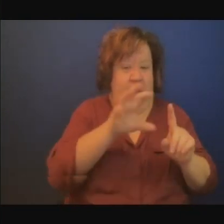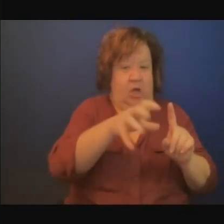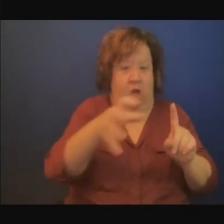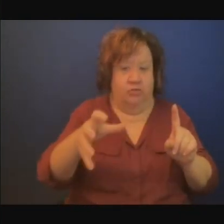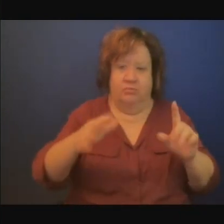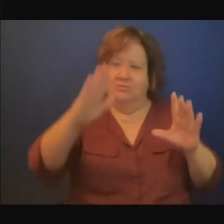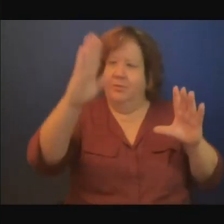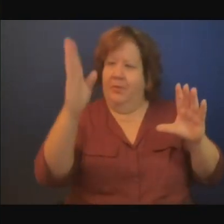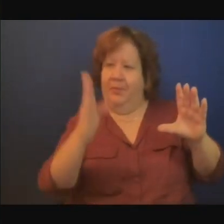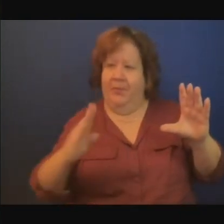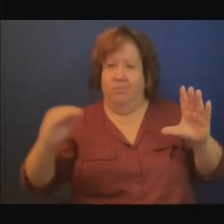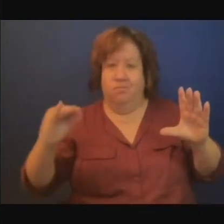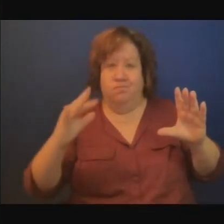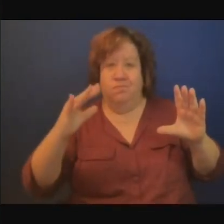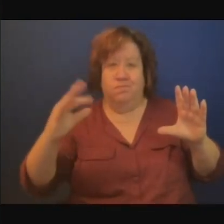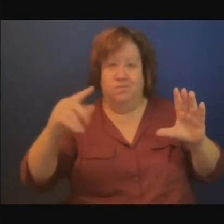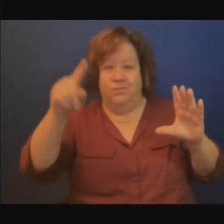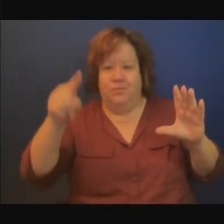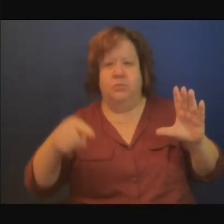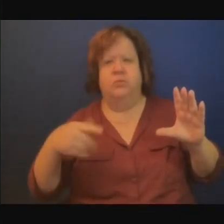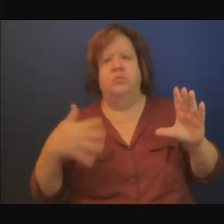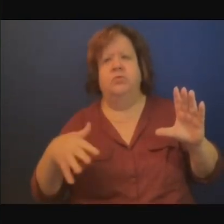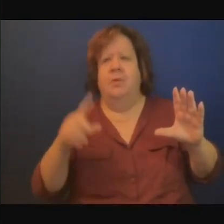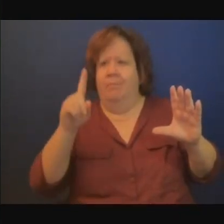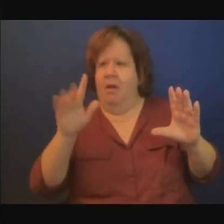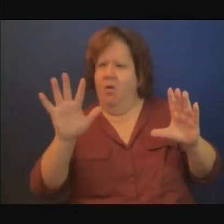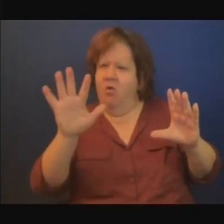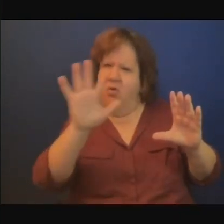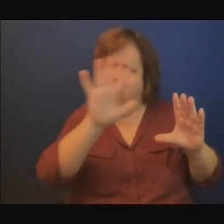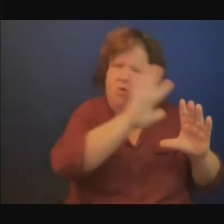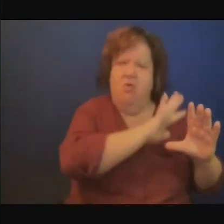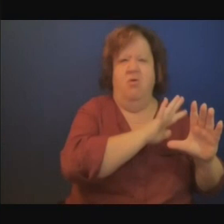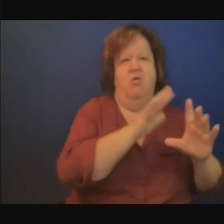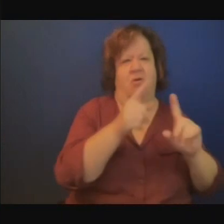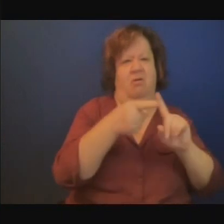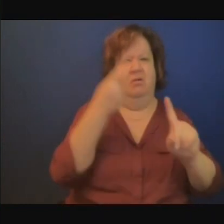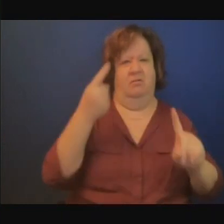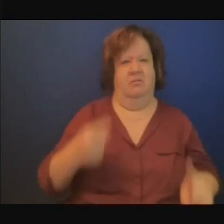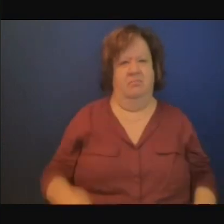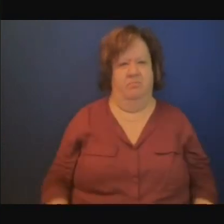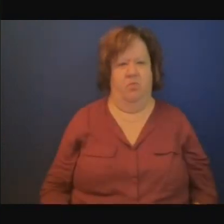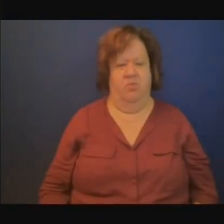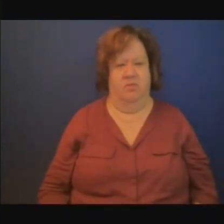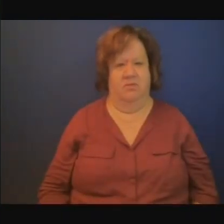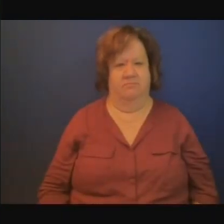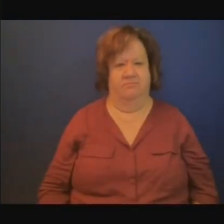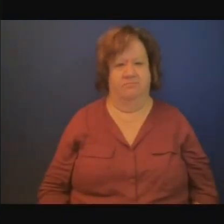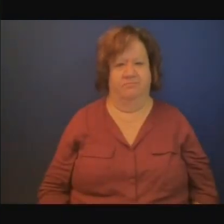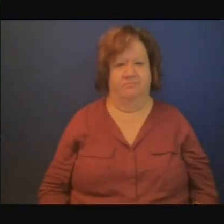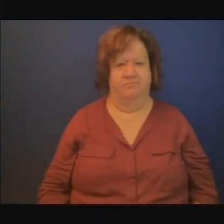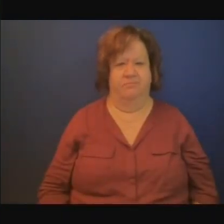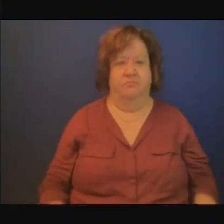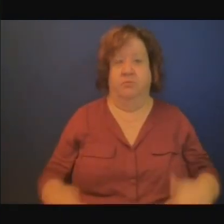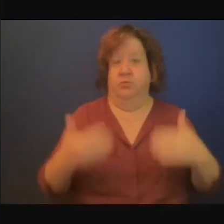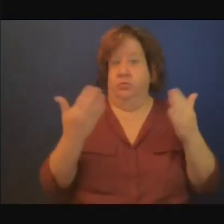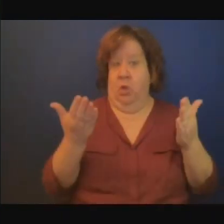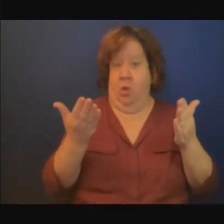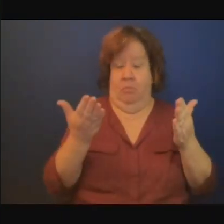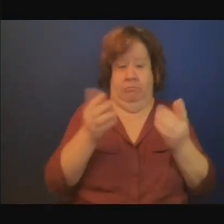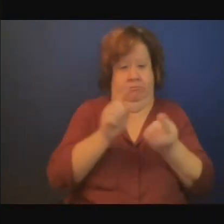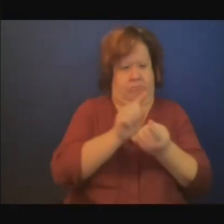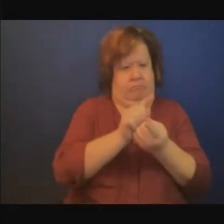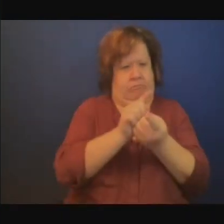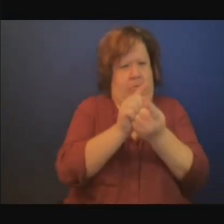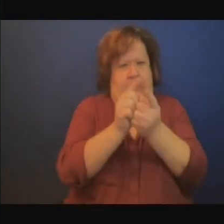Et lorsque l'on parle donc d'adaptation, quelles sont les questions qui se posent